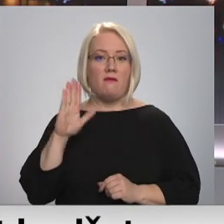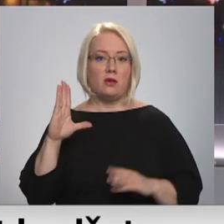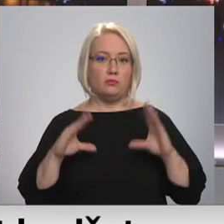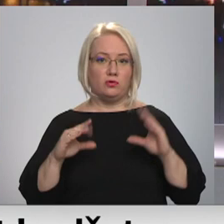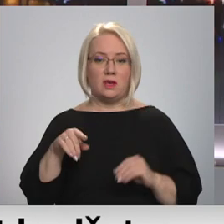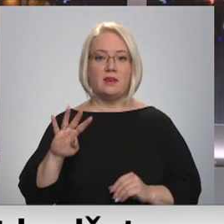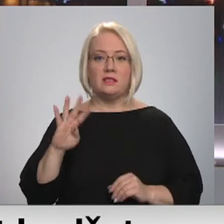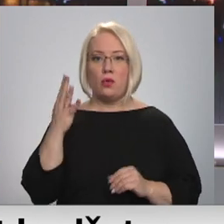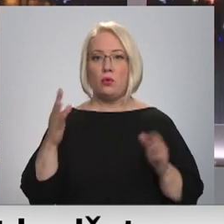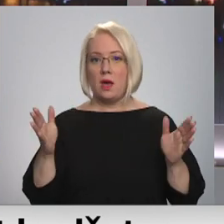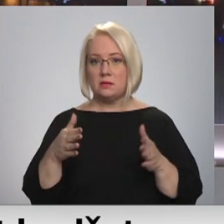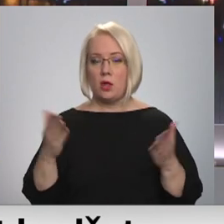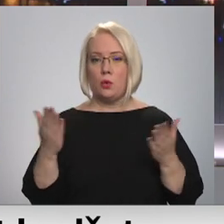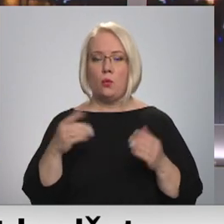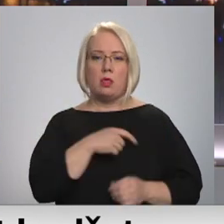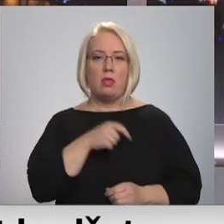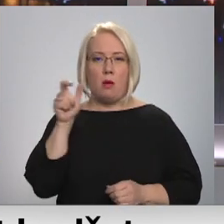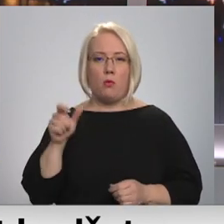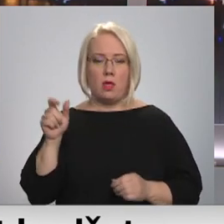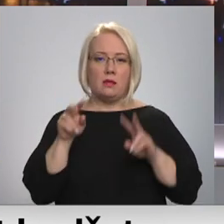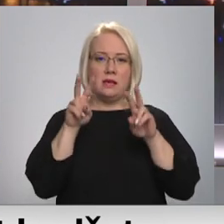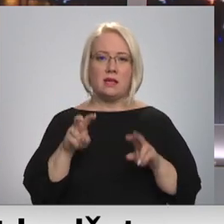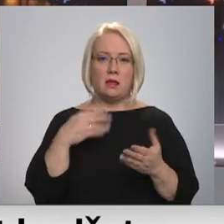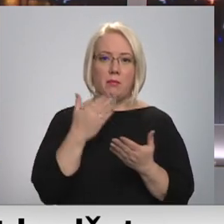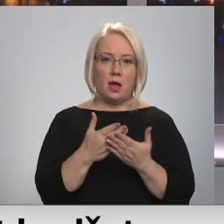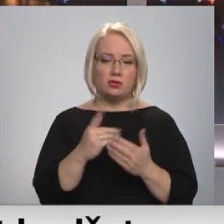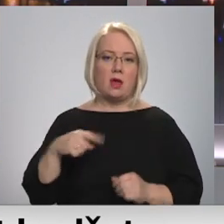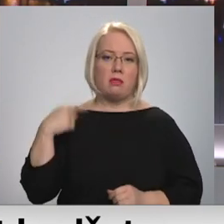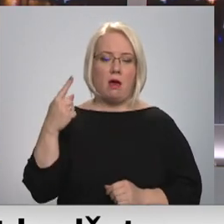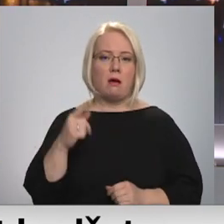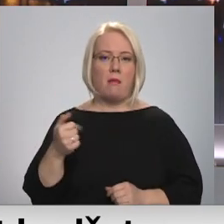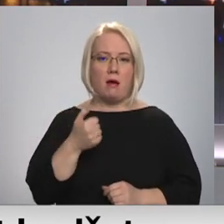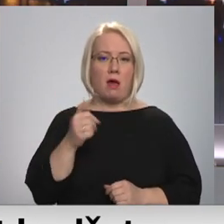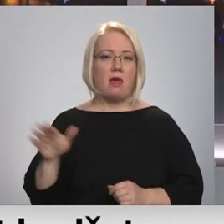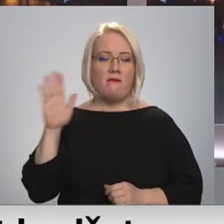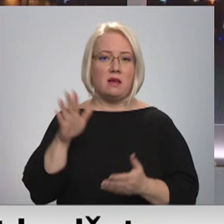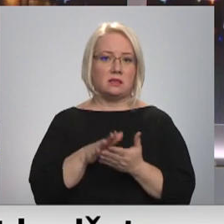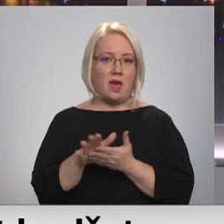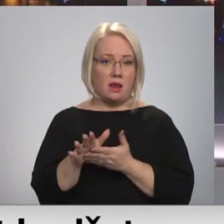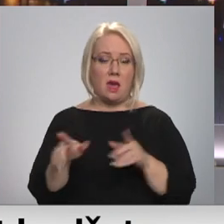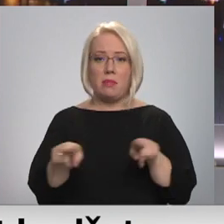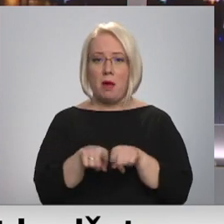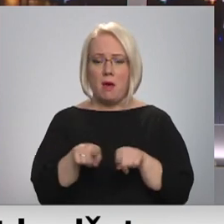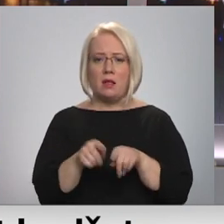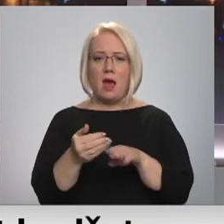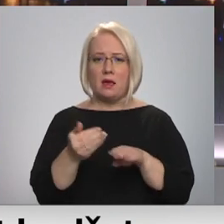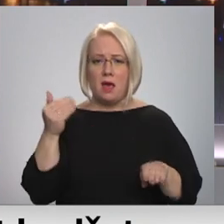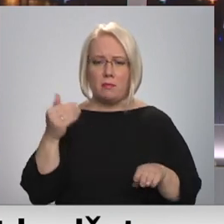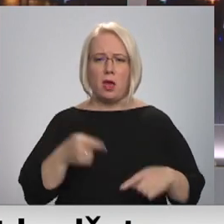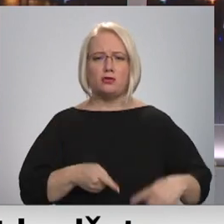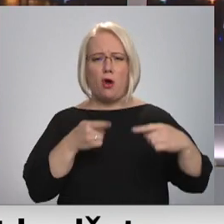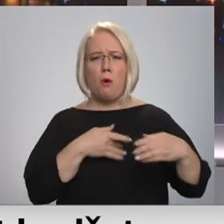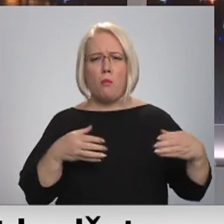jau ceturtā sēde, kurā deputāti izskata priekšlikumus nākamā gada valsts tēriņiem. Tāpat kā iepriekš vairākas opozīcijas deputātu